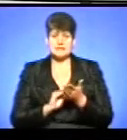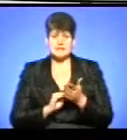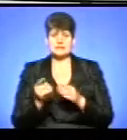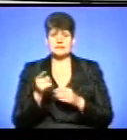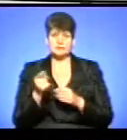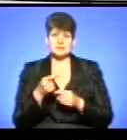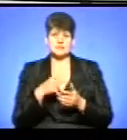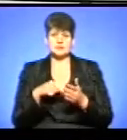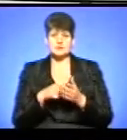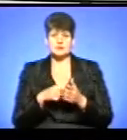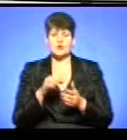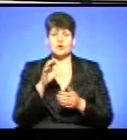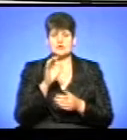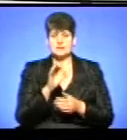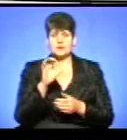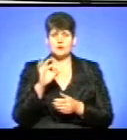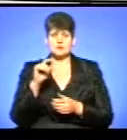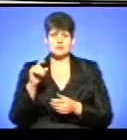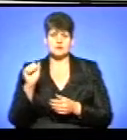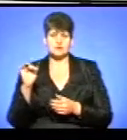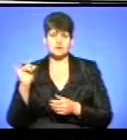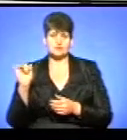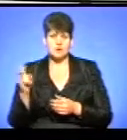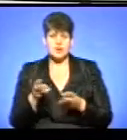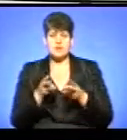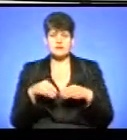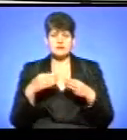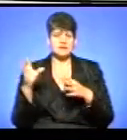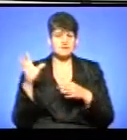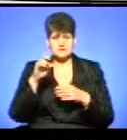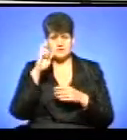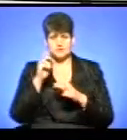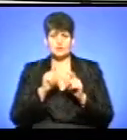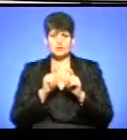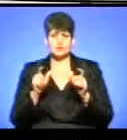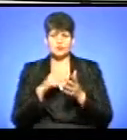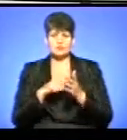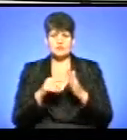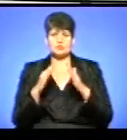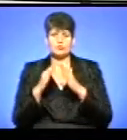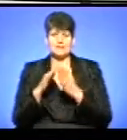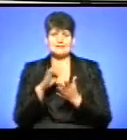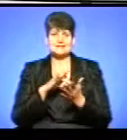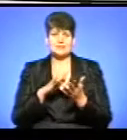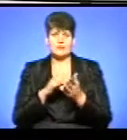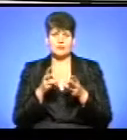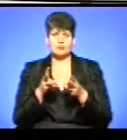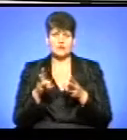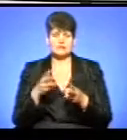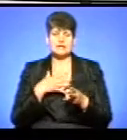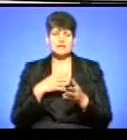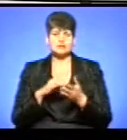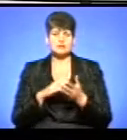-теплокомуненерго» Олександра Лазарчука, опалення подолив усі комунальні установи міста і будинки з центральним опаленням. Наші